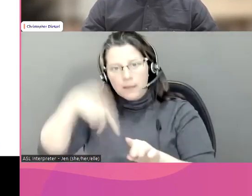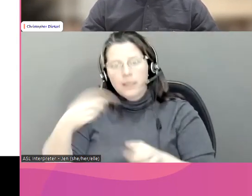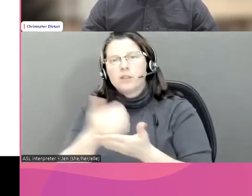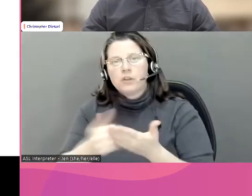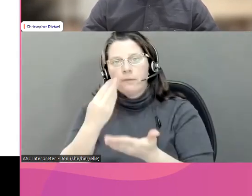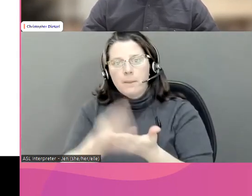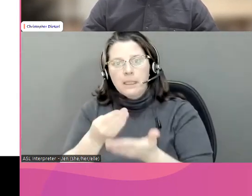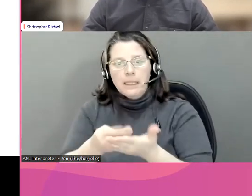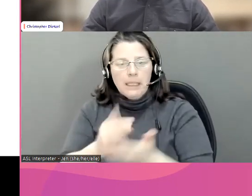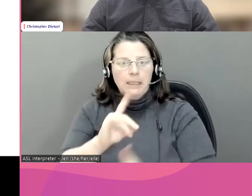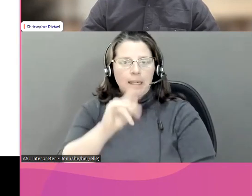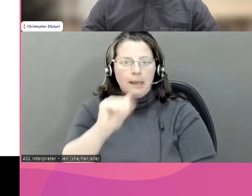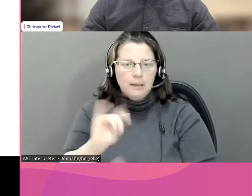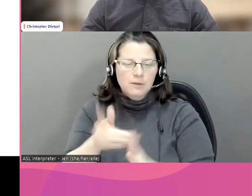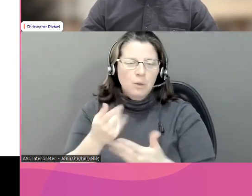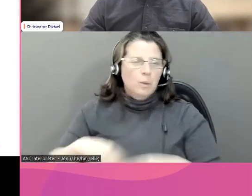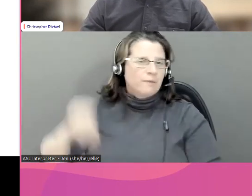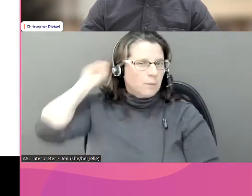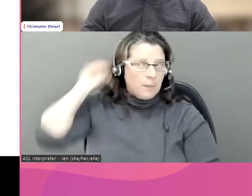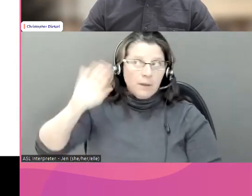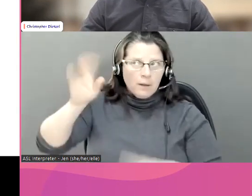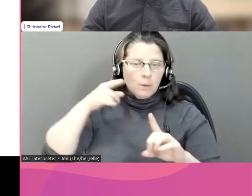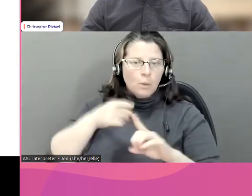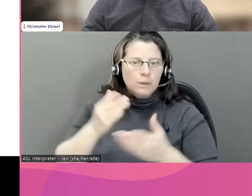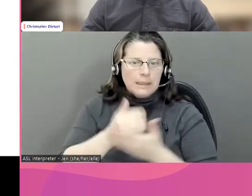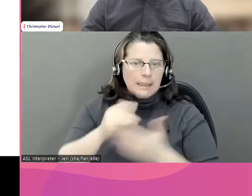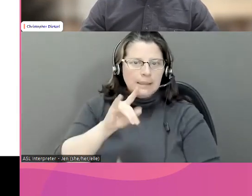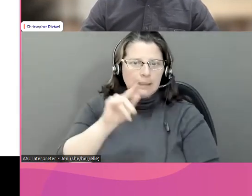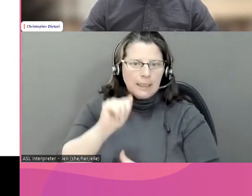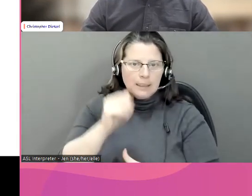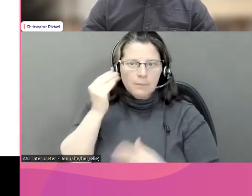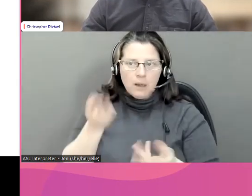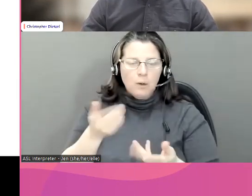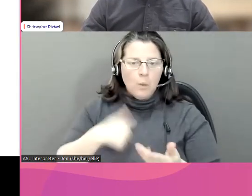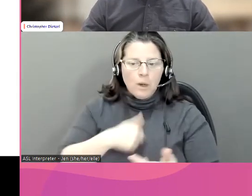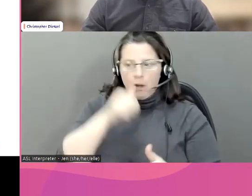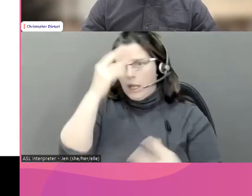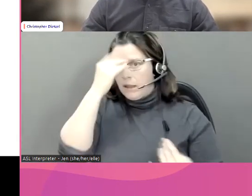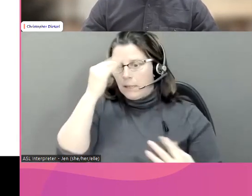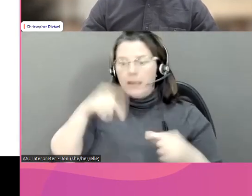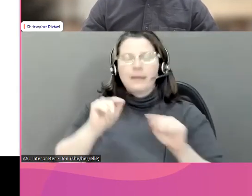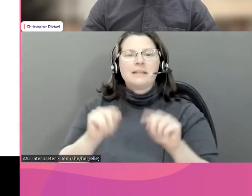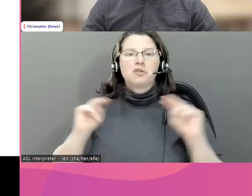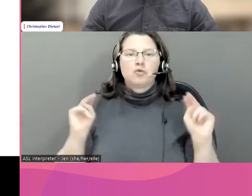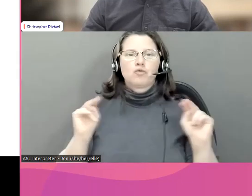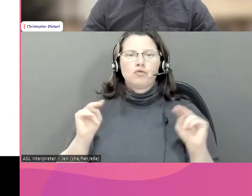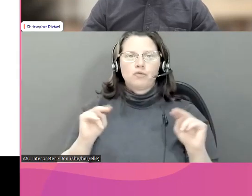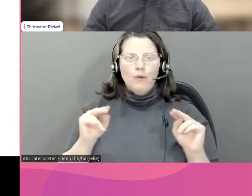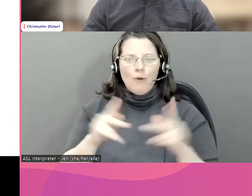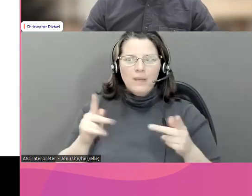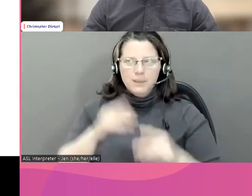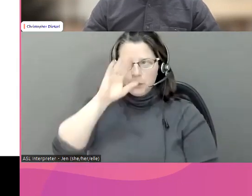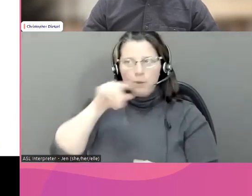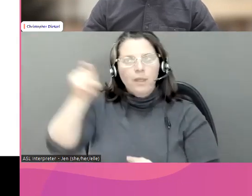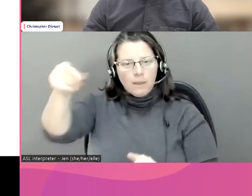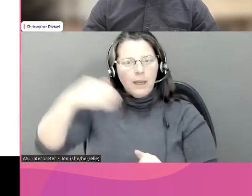sécuritaire d'utiliser ces plateformes, mais au bout du compte, ils doivent se faire de l'argent et ils veulent que les personnes continuent d